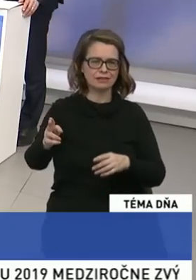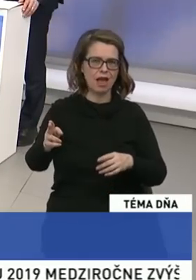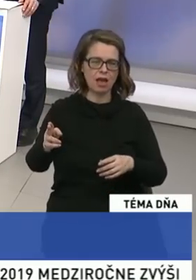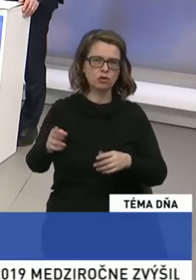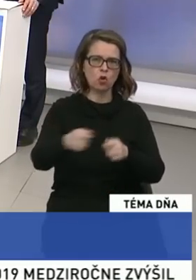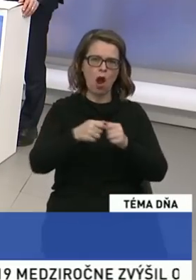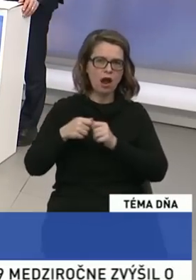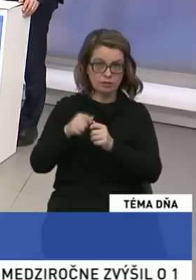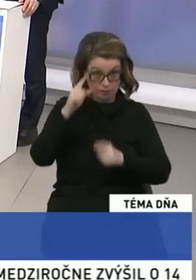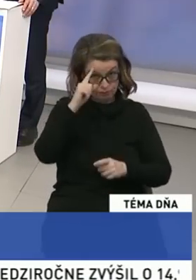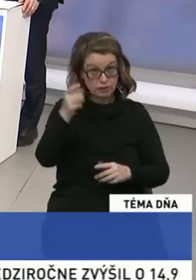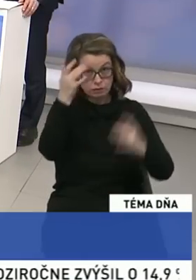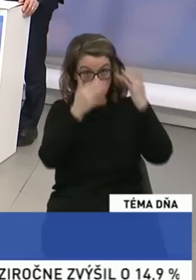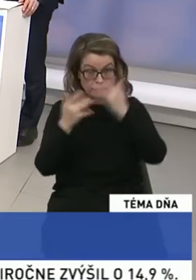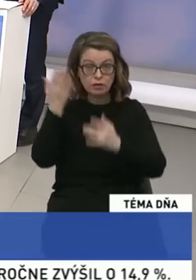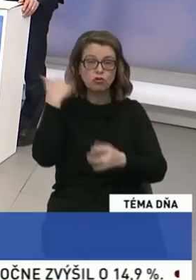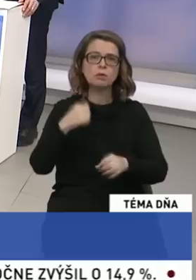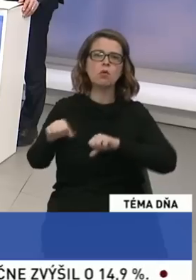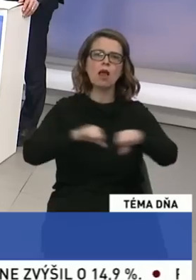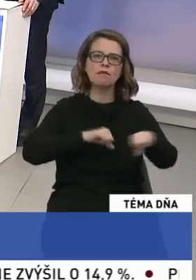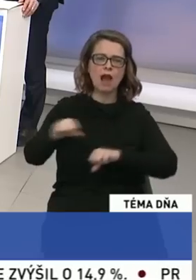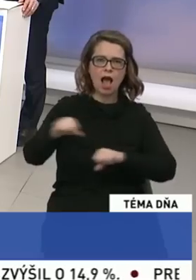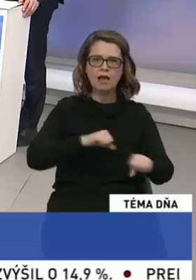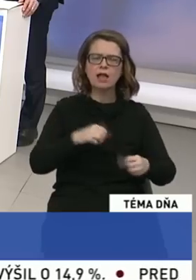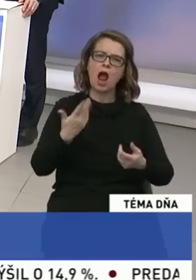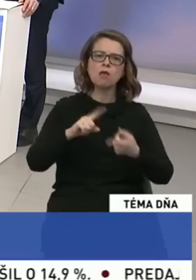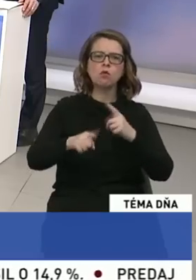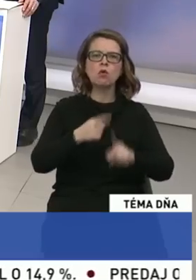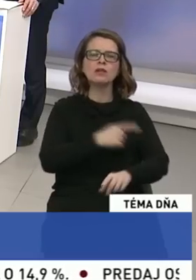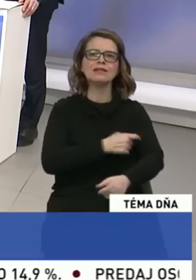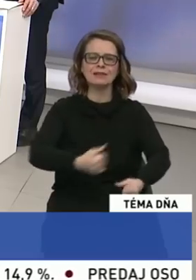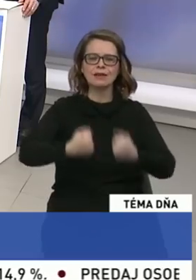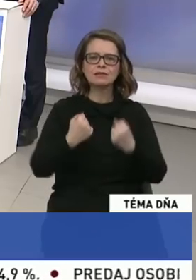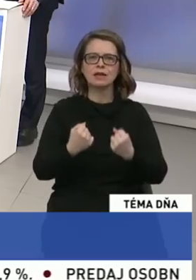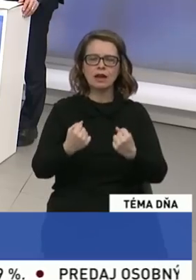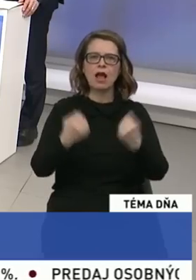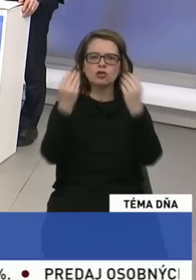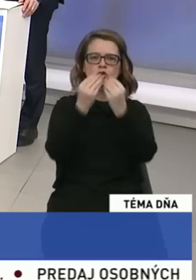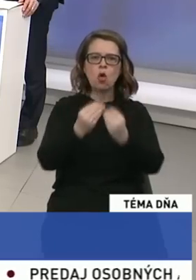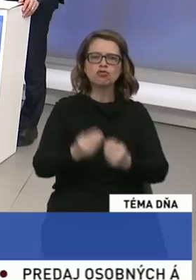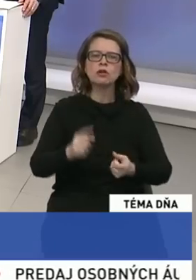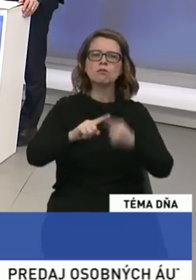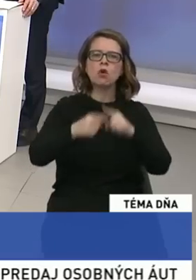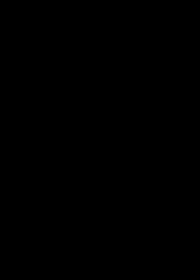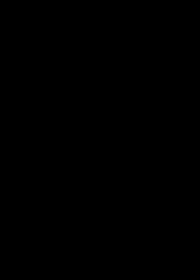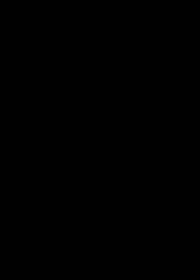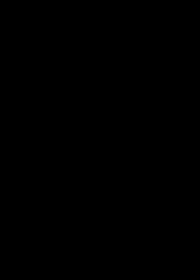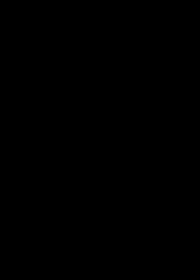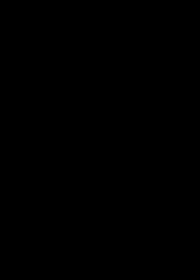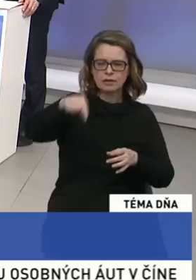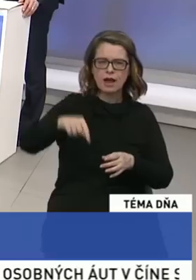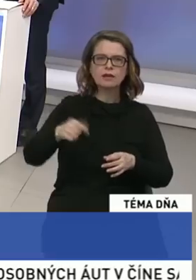by vznikla aj vláda alebo nejaká politická sila zložená z viacerých politických strán, ktorí by sa stretli na